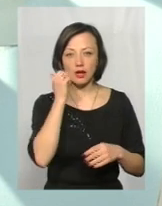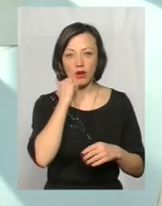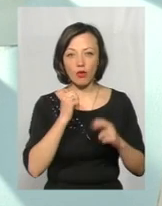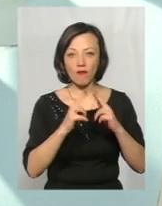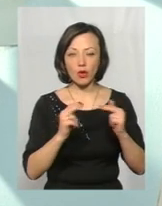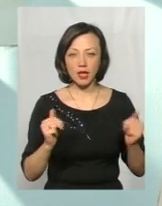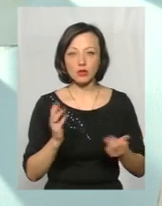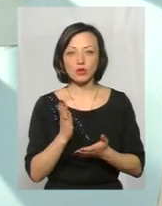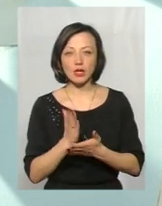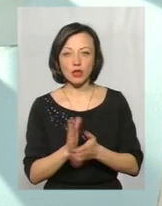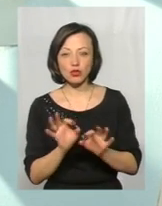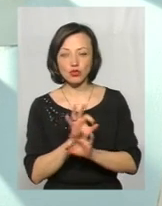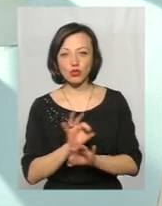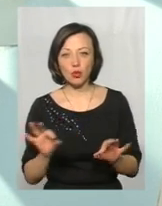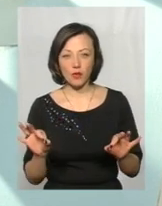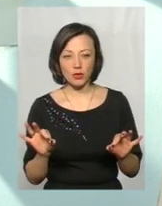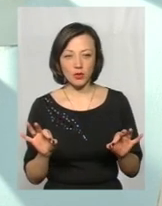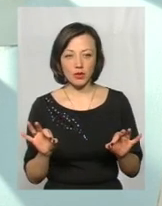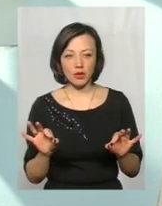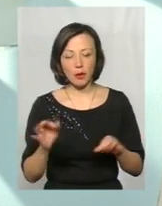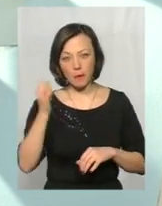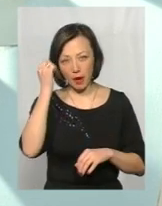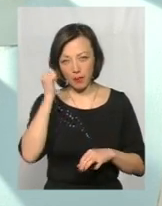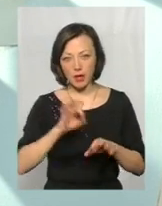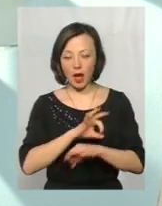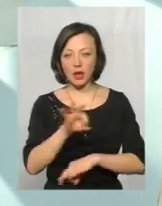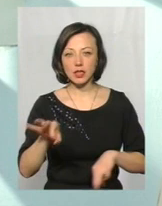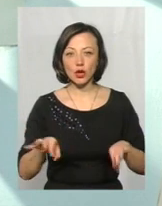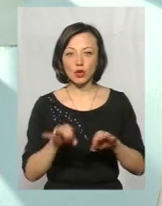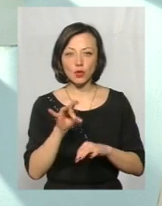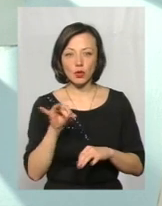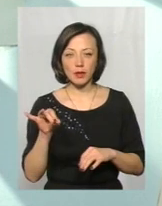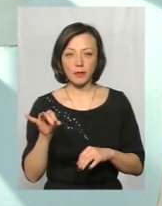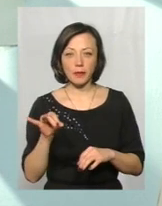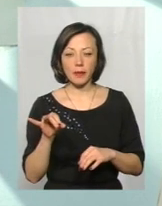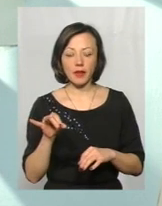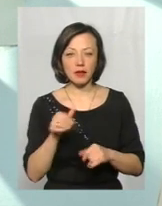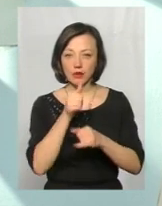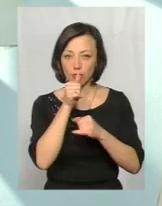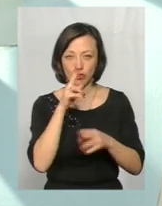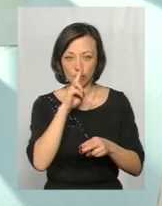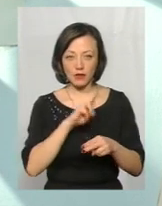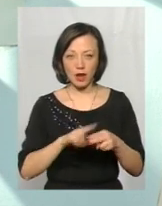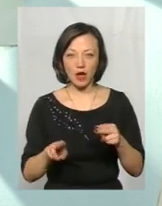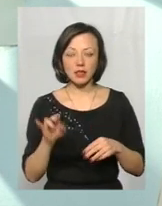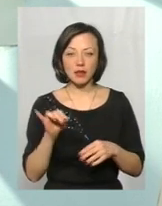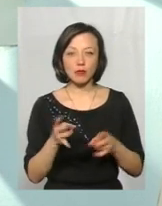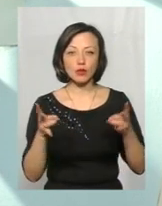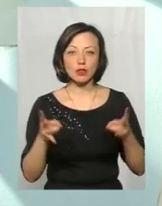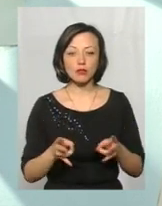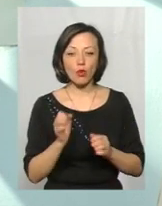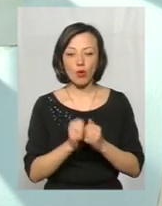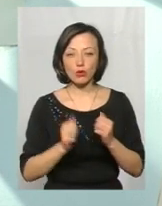і є чудовою пам'яткою архітектури. Її ми не можемо втратити. І потрібно